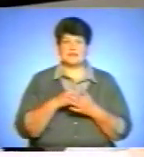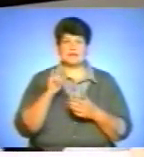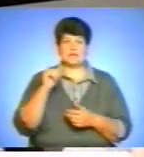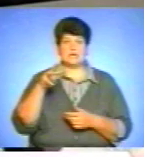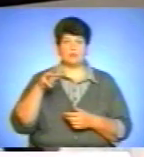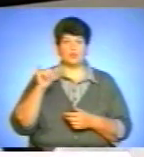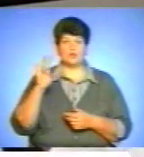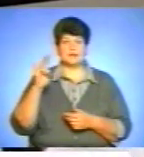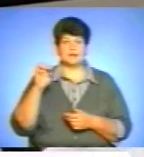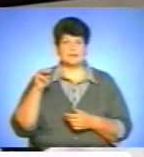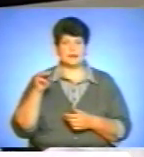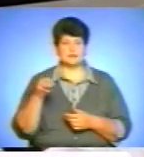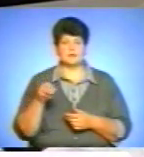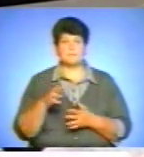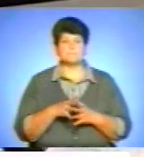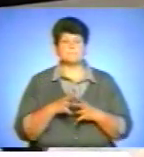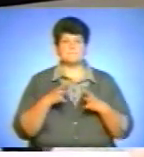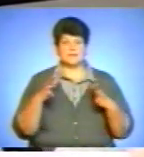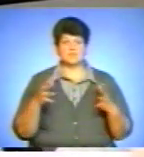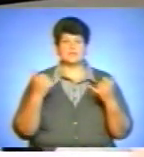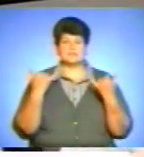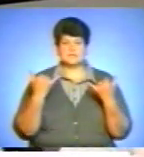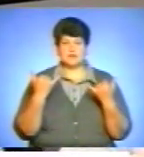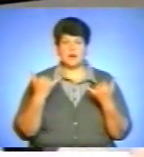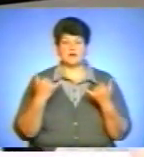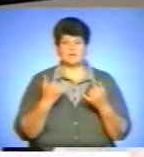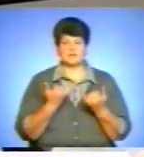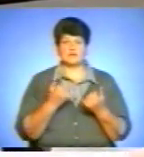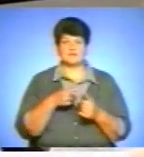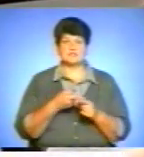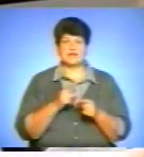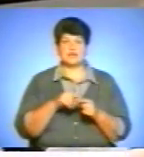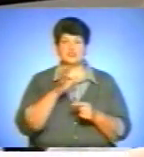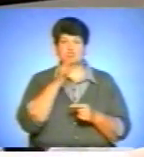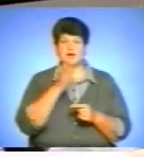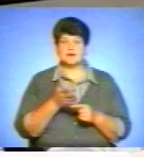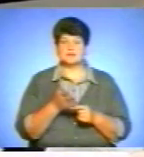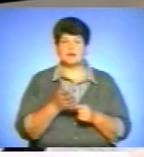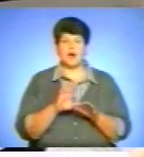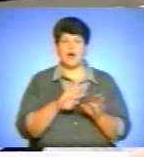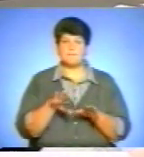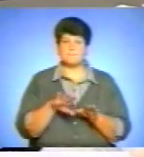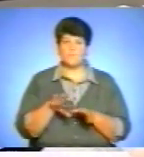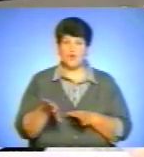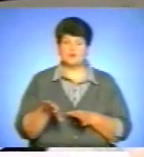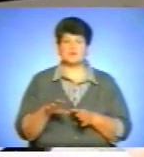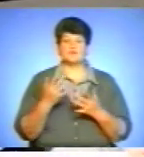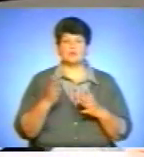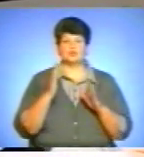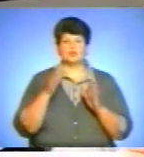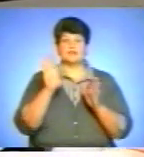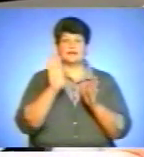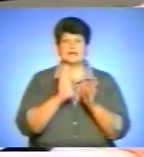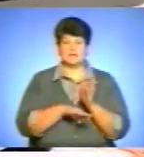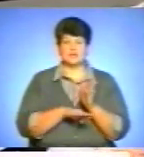більше зараз, якраз цей час. Ну а потім вже, якщо йде до гіршого